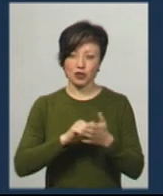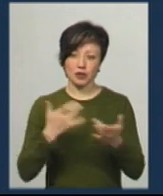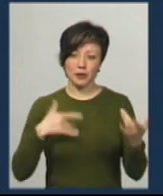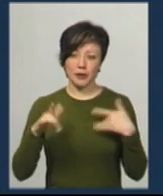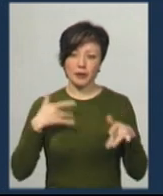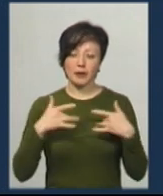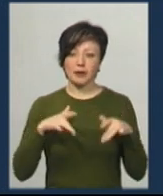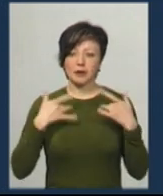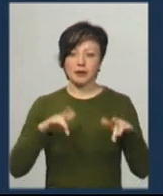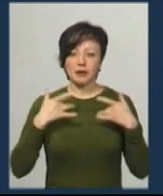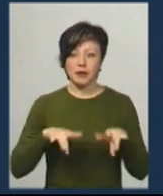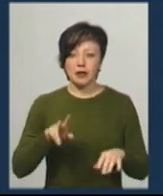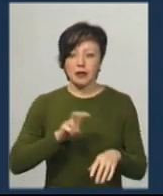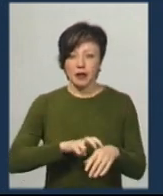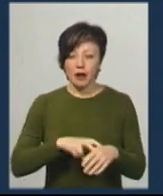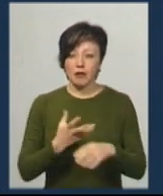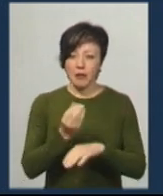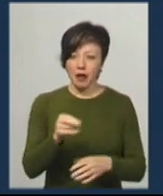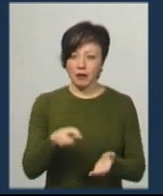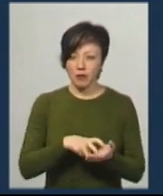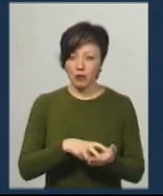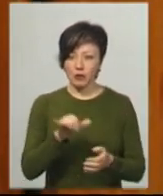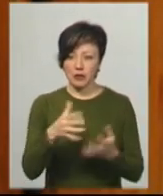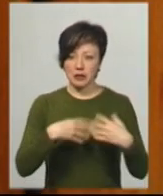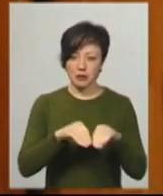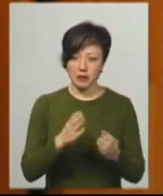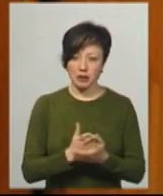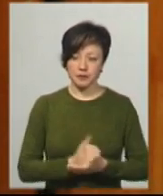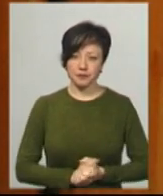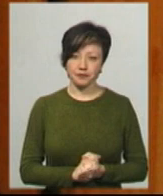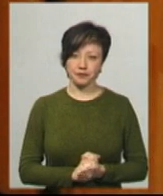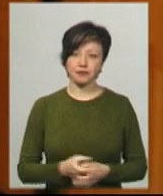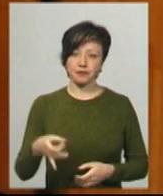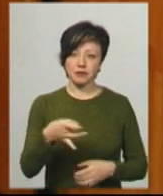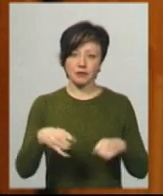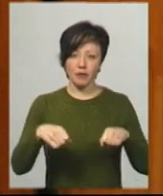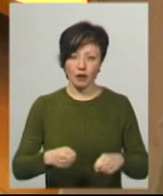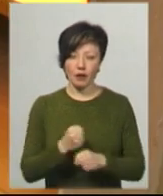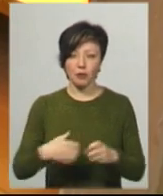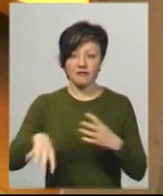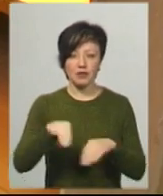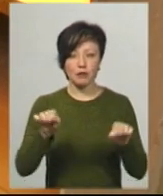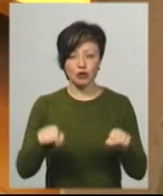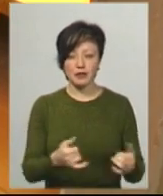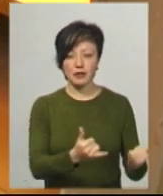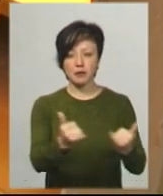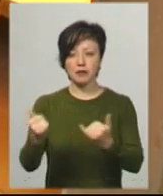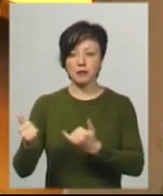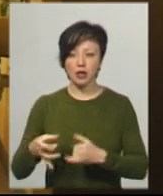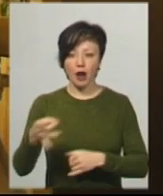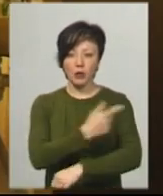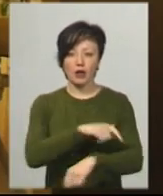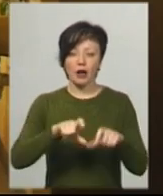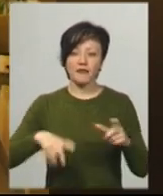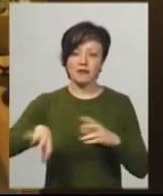уходять. Це і оплата, і боязнь, тому що в них є сім'ї. Районна влада робить усе можливе, аби забезпечити районну